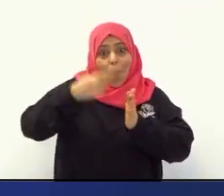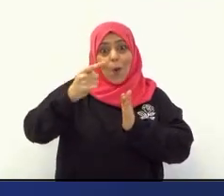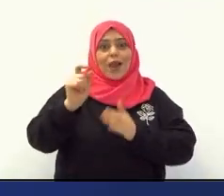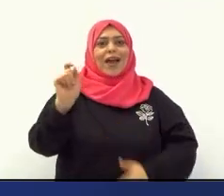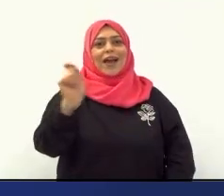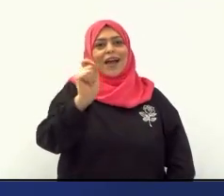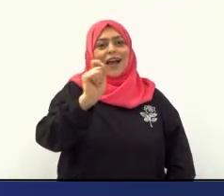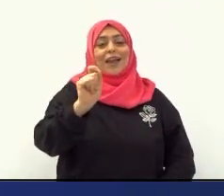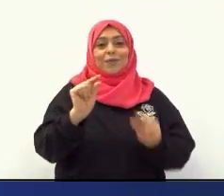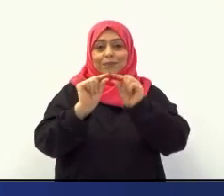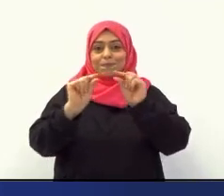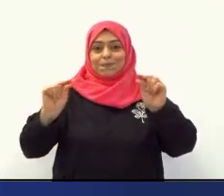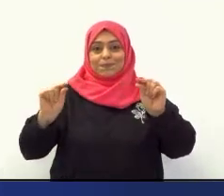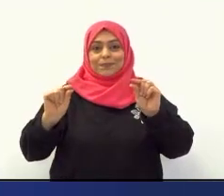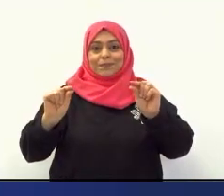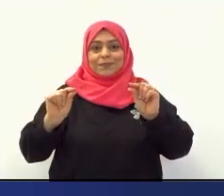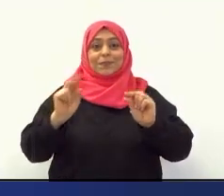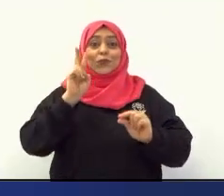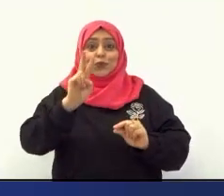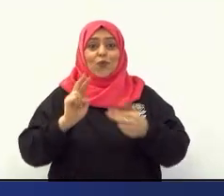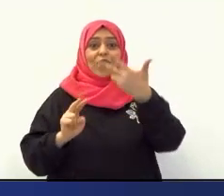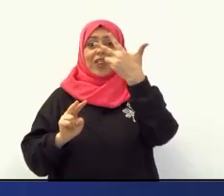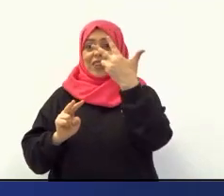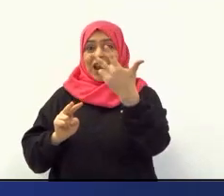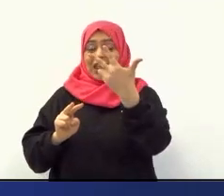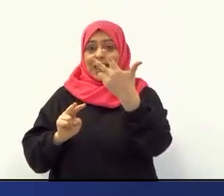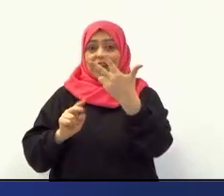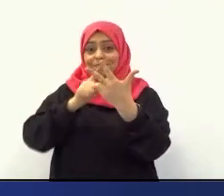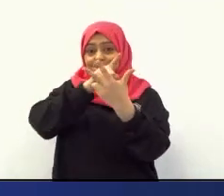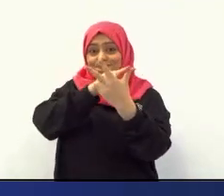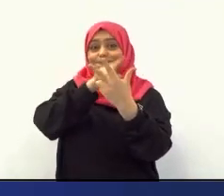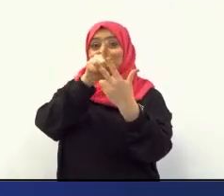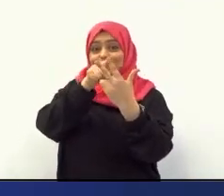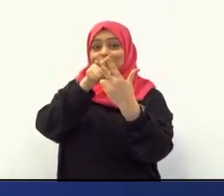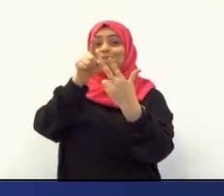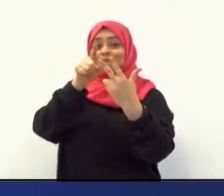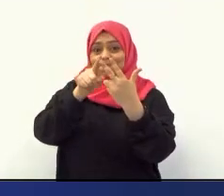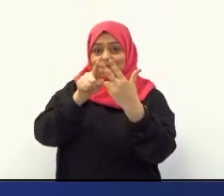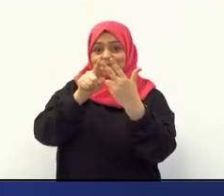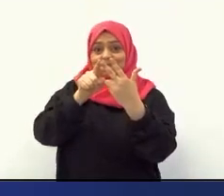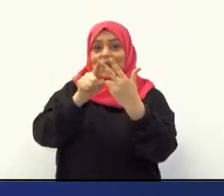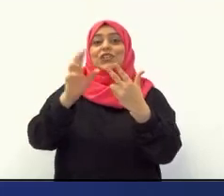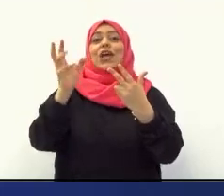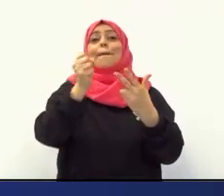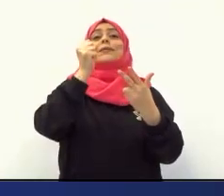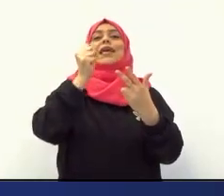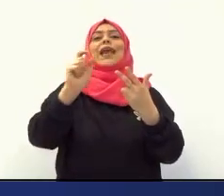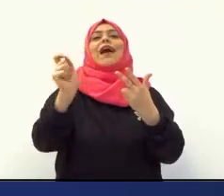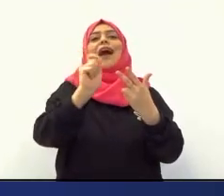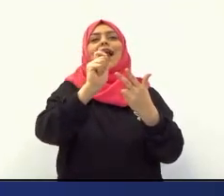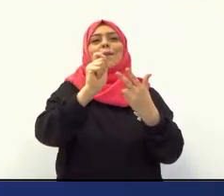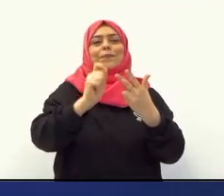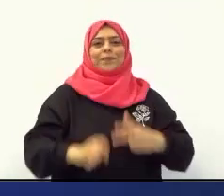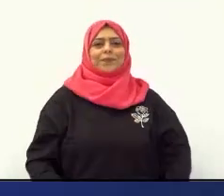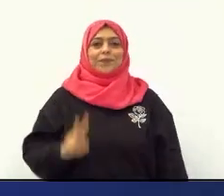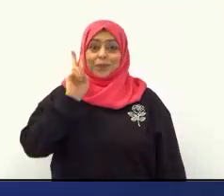هكذا وابدأ من خلال الأصابع الثلاثة الوسطى السبابة والإبهام امسك بالقلم